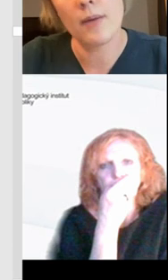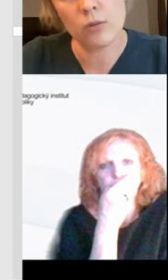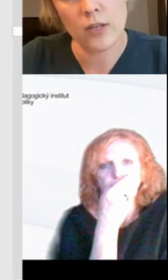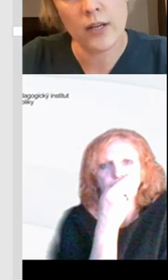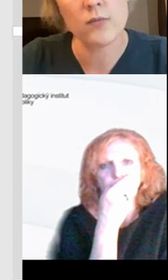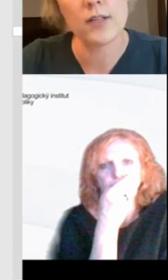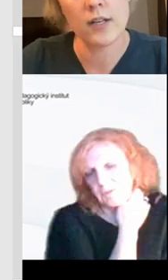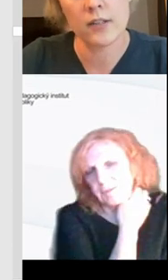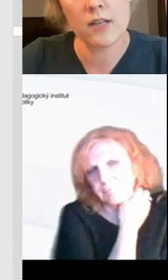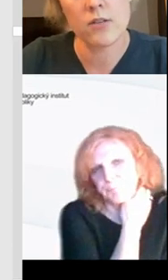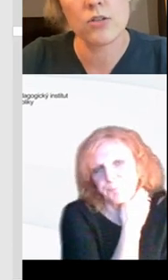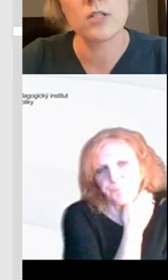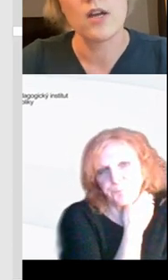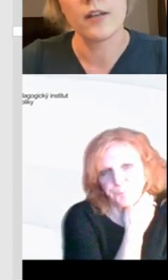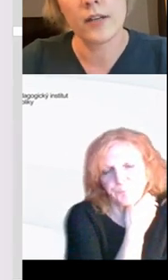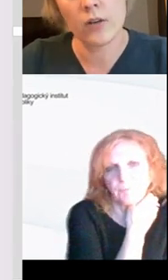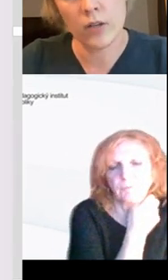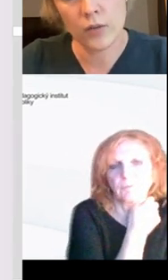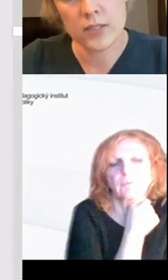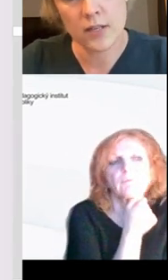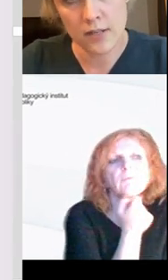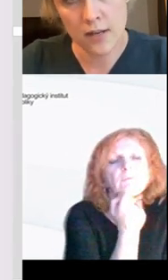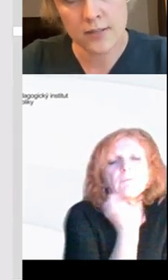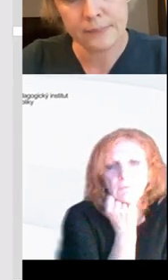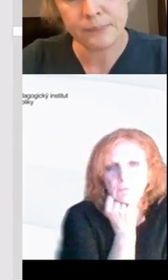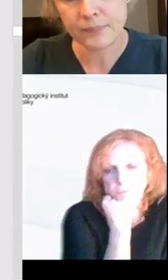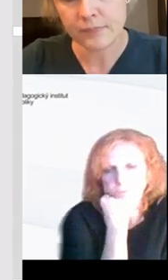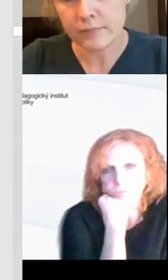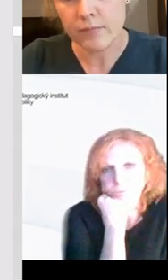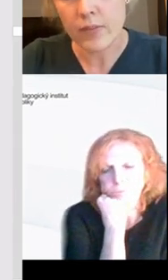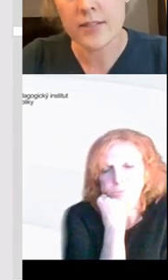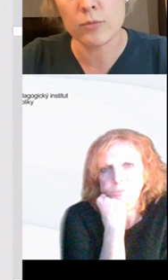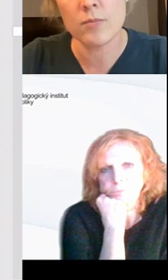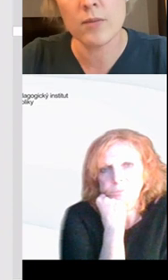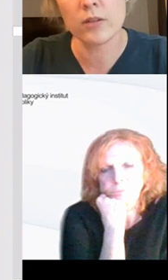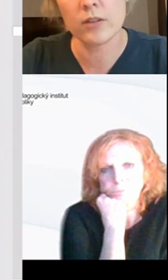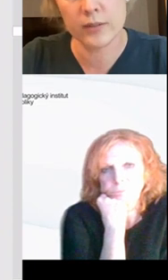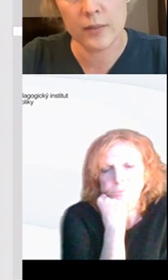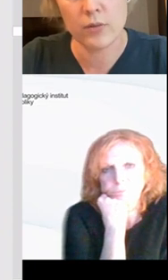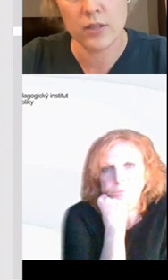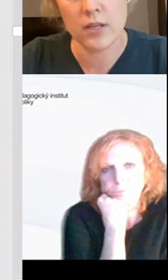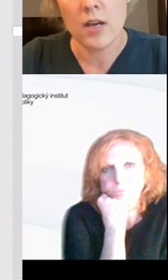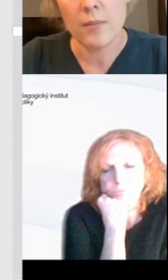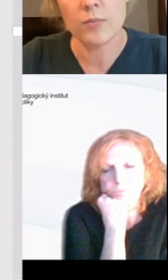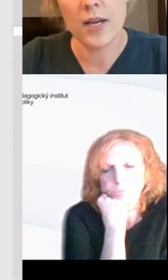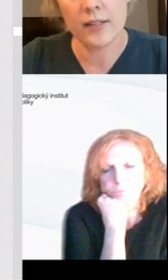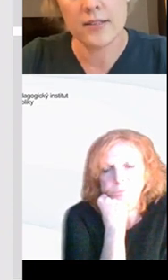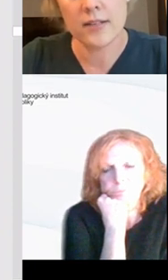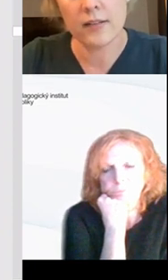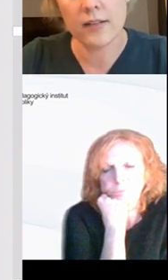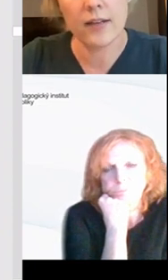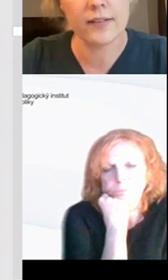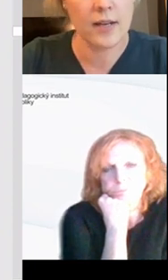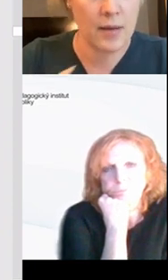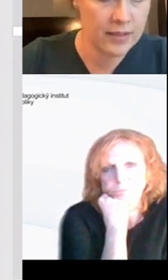samozřejmě chvilka má to nahrazovat, nechat ty děti číst, nechat je orientovat se na stránce. A samozřejmě tady pro děti potom